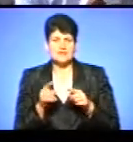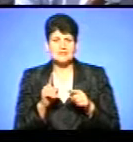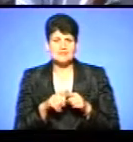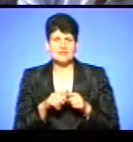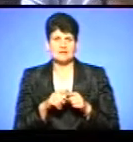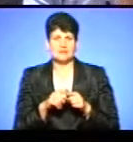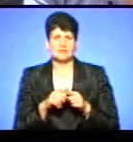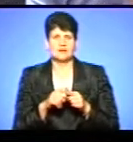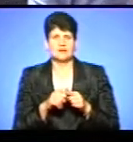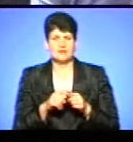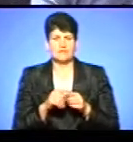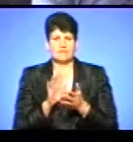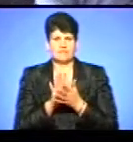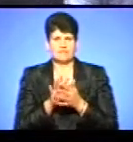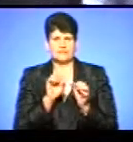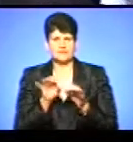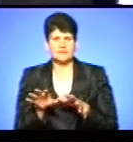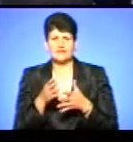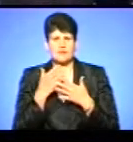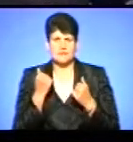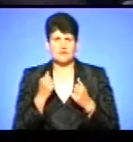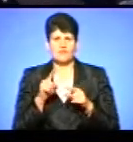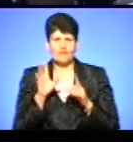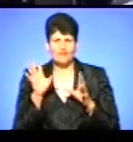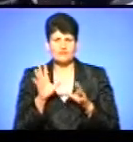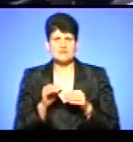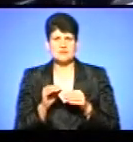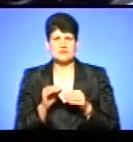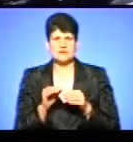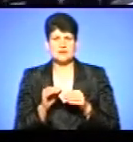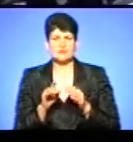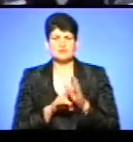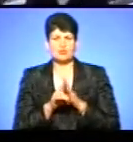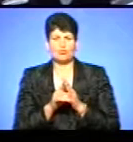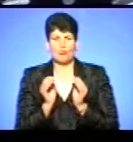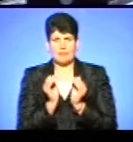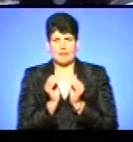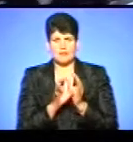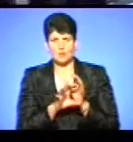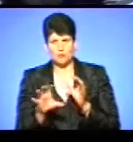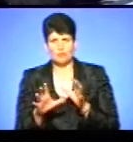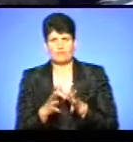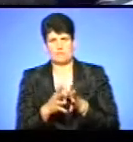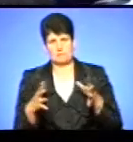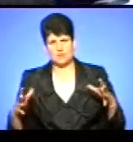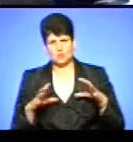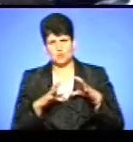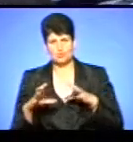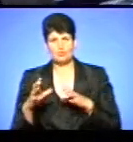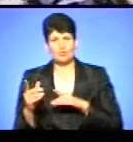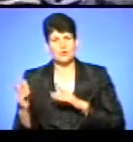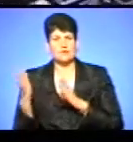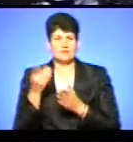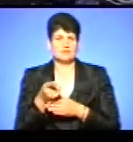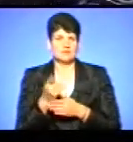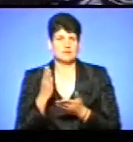споруди, немає. Це все збирається, йде першу в малу трубу, далі вона виходить в більшу трубу і йде в сторону Тернопільського